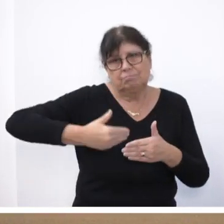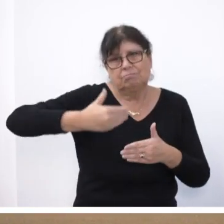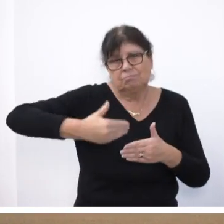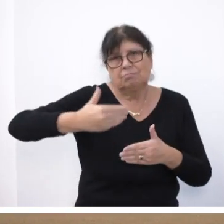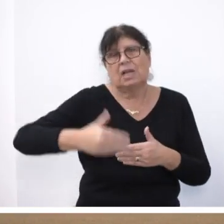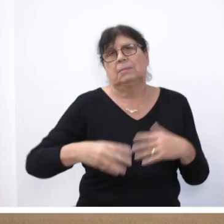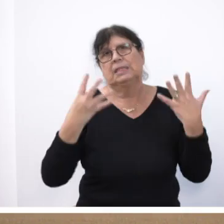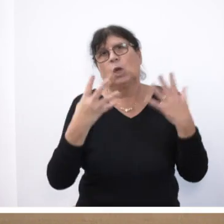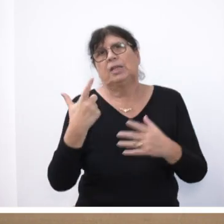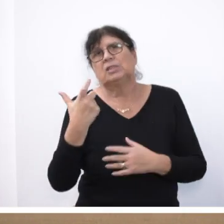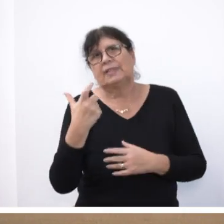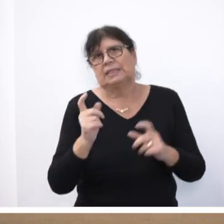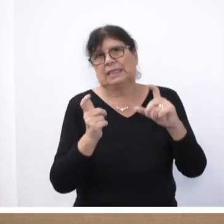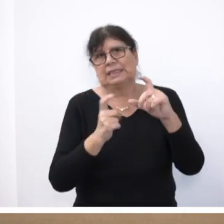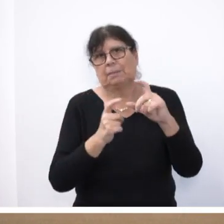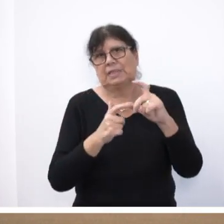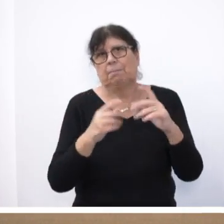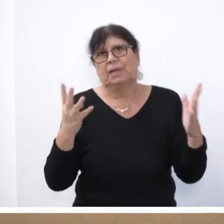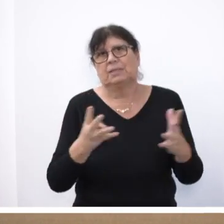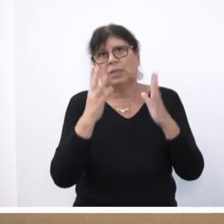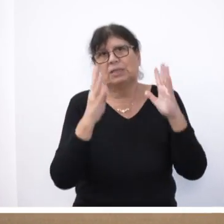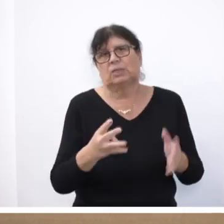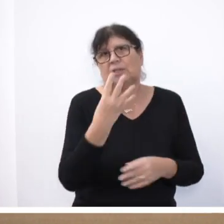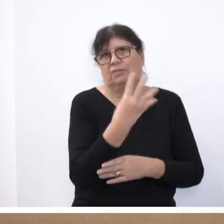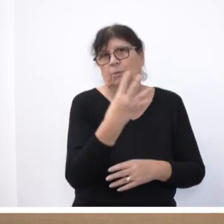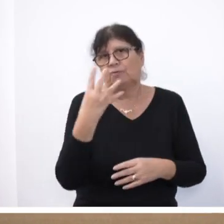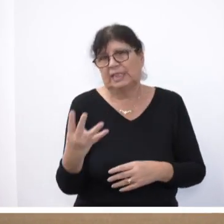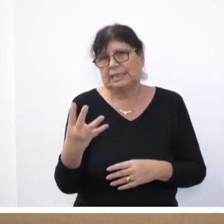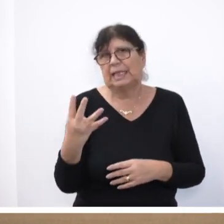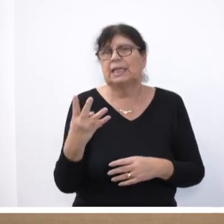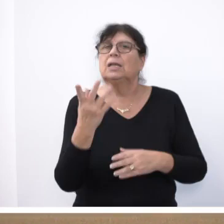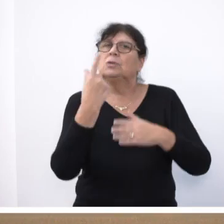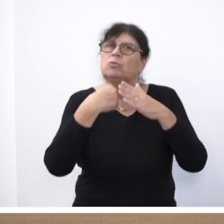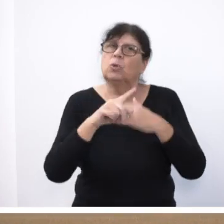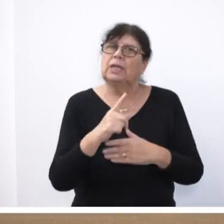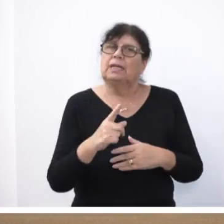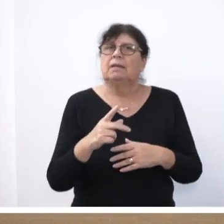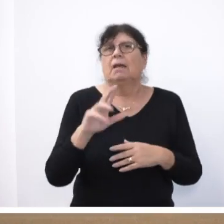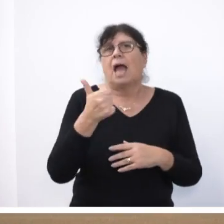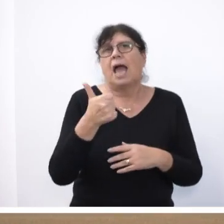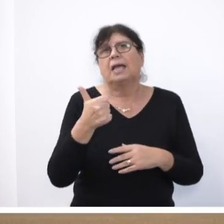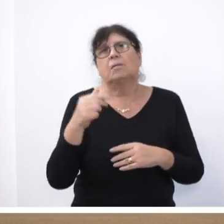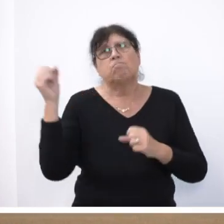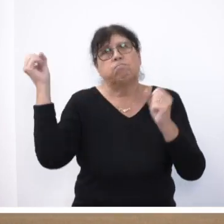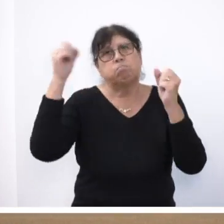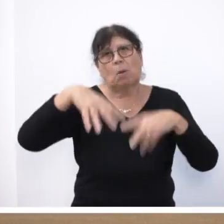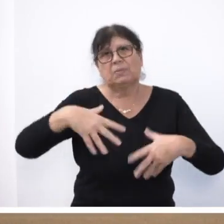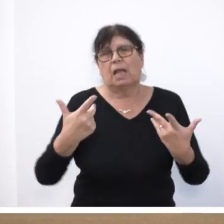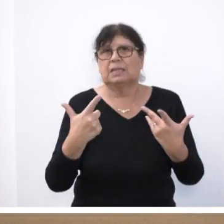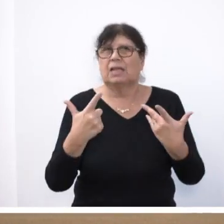dass am 29. September 1944 durch einen Bombenangriff auf die